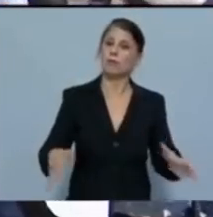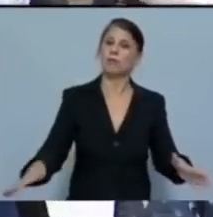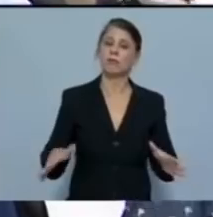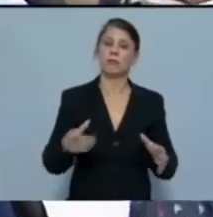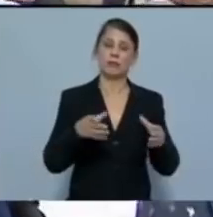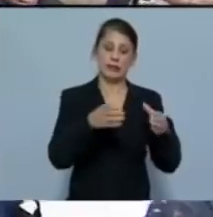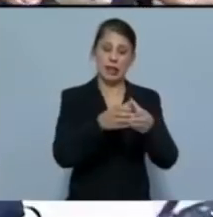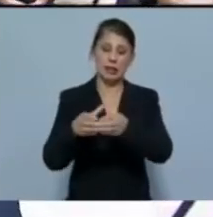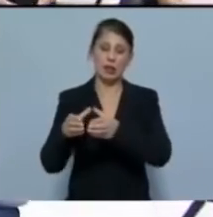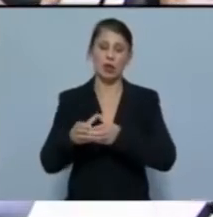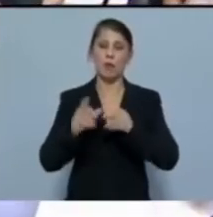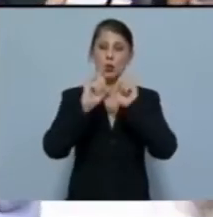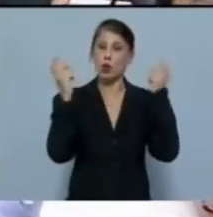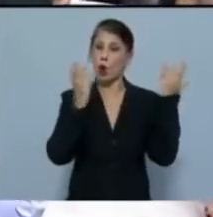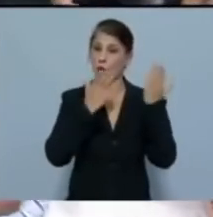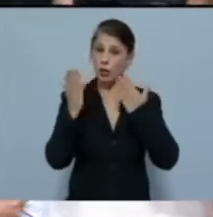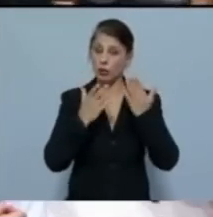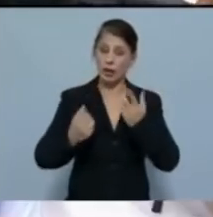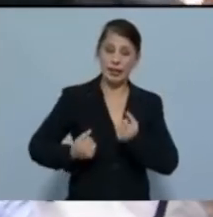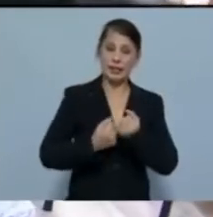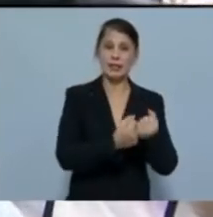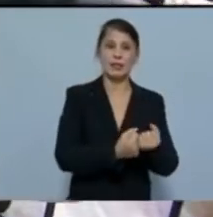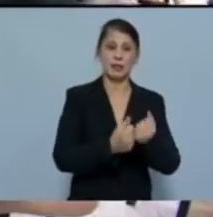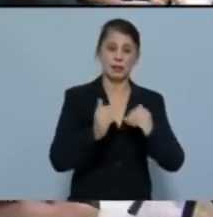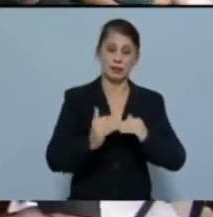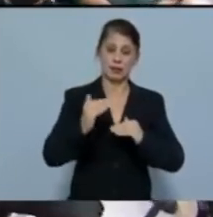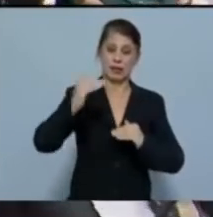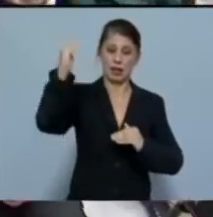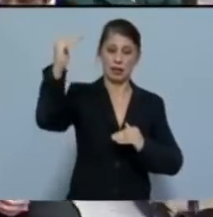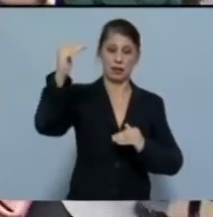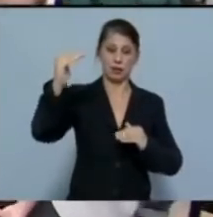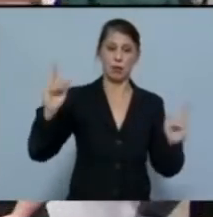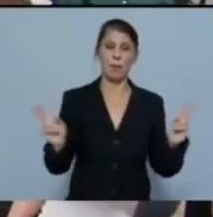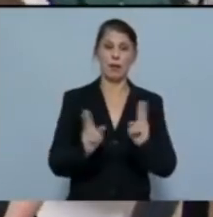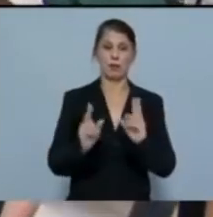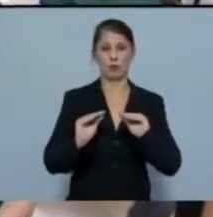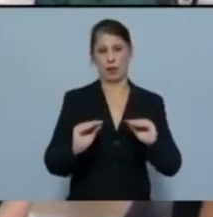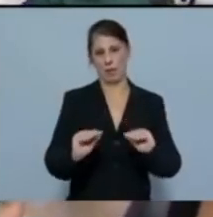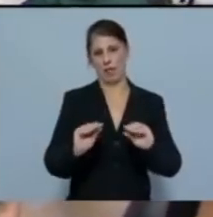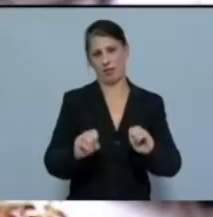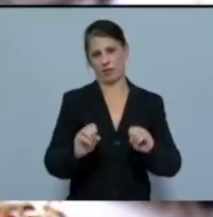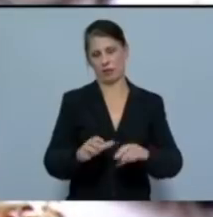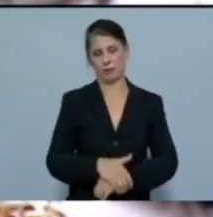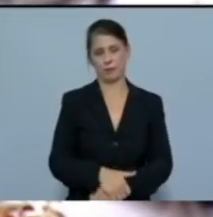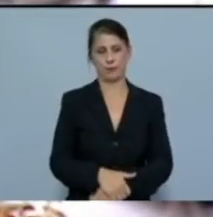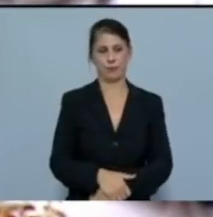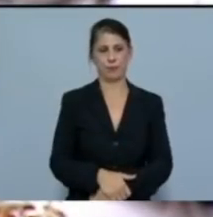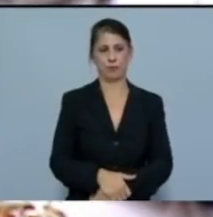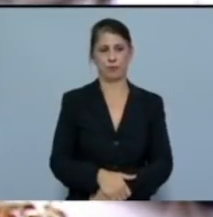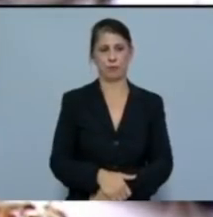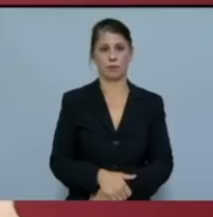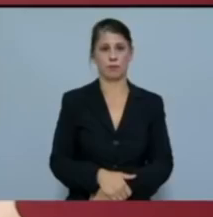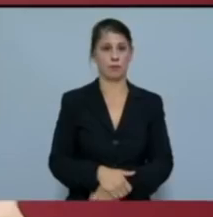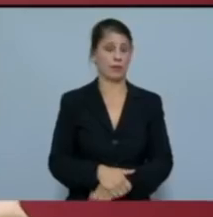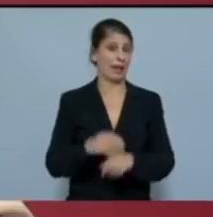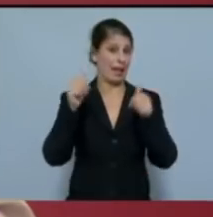κατηγοριοποίηση σχολείων ενισχύουν τους ταξικούς φραγμούς στην εκπαίδευση. Η εξαγγελία για το πρώτο